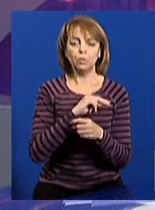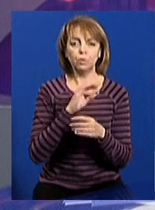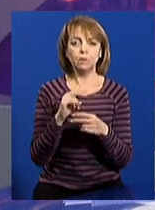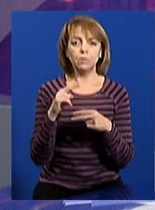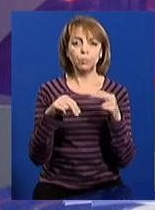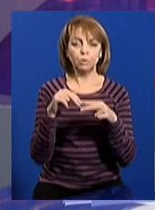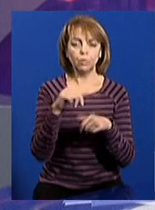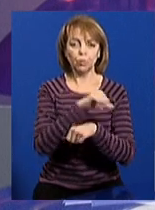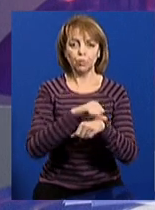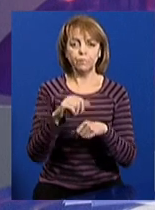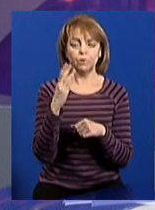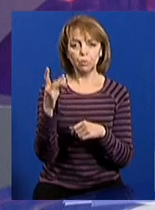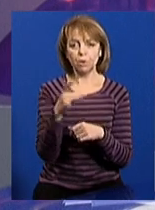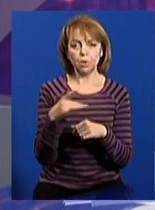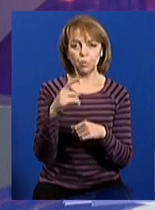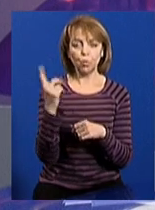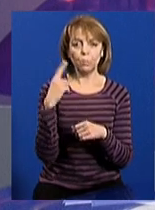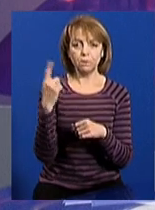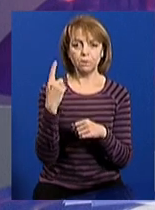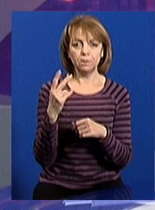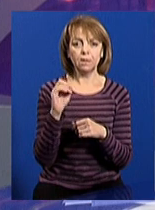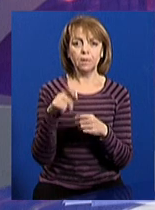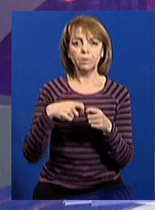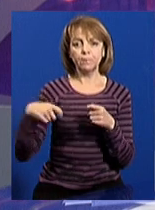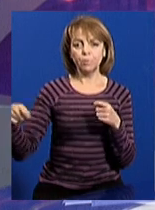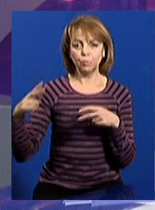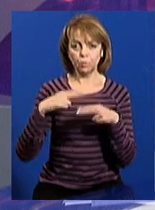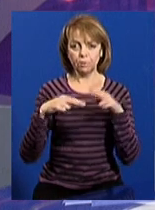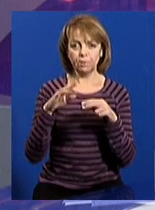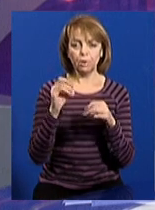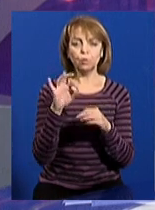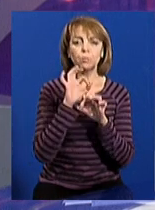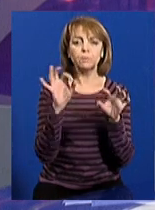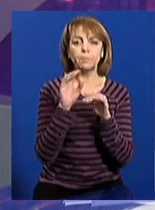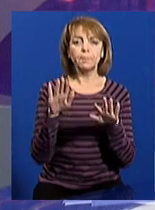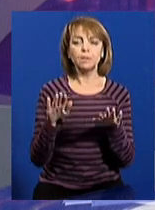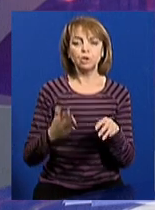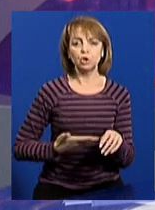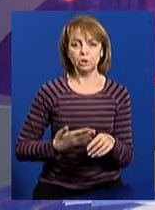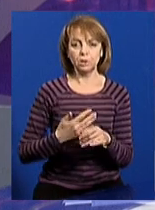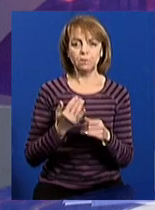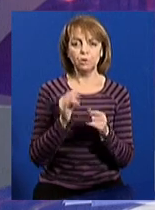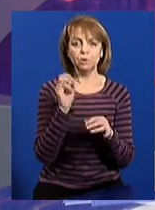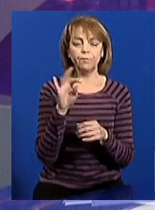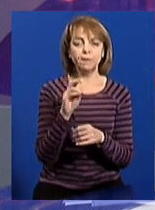облаштуванням кордону у чотирьох районах області. Як триває будівництво та про що розповідають місцеві мешканці?